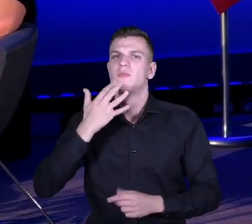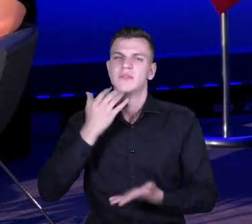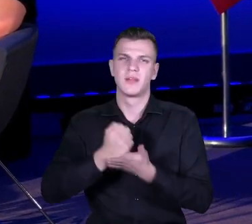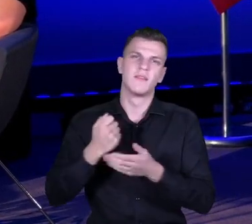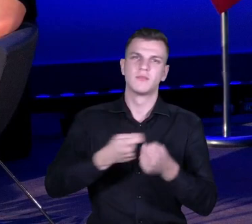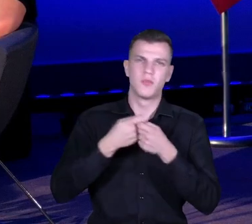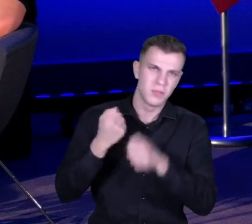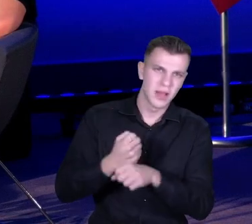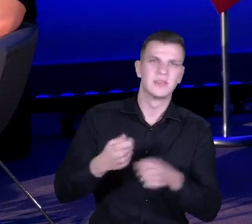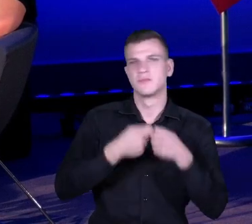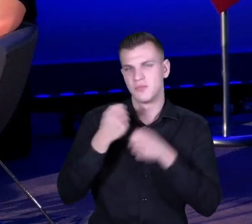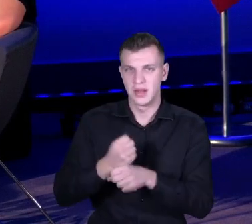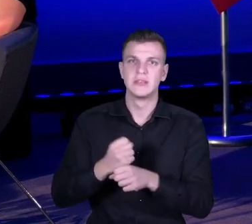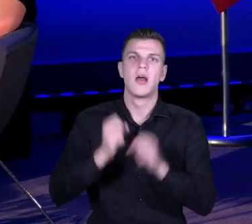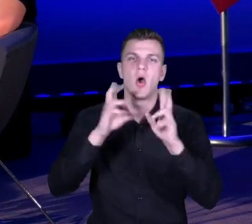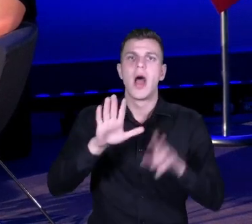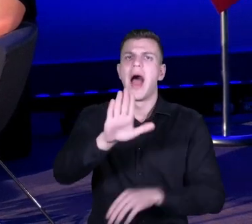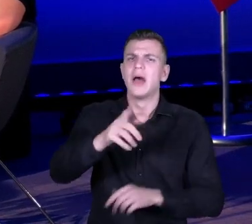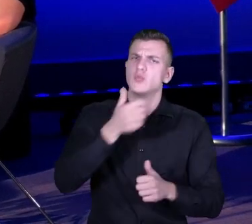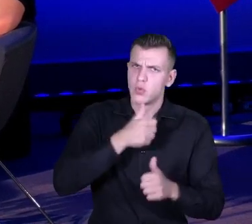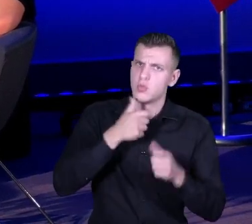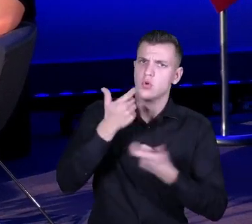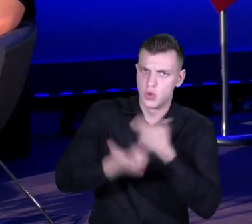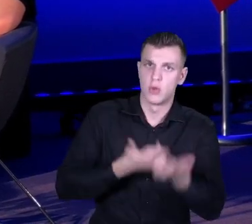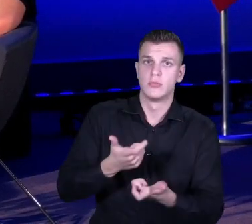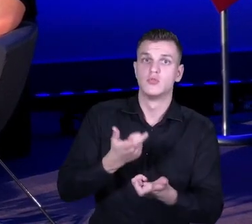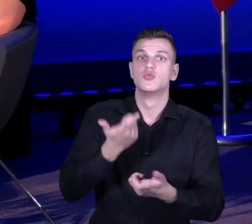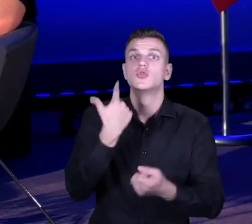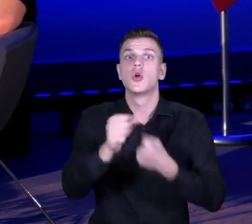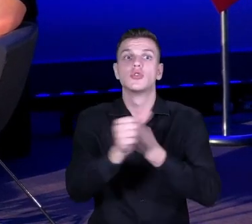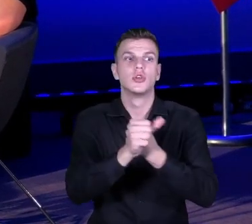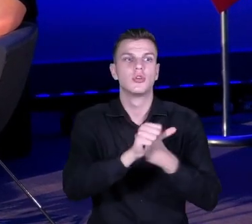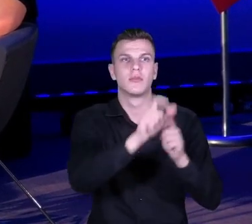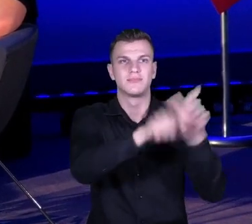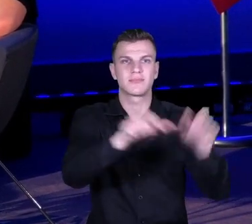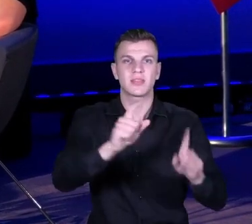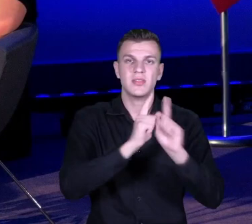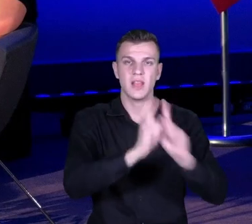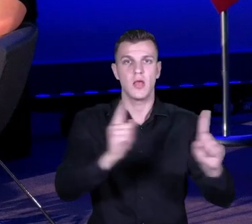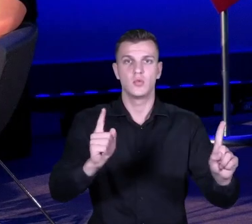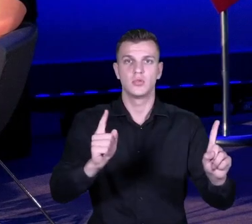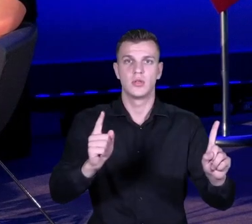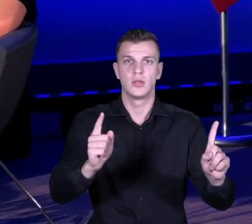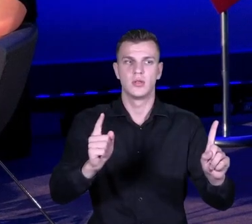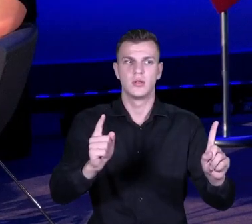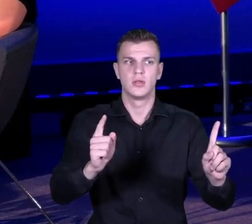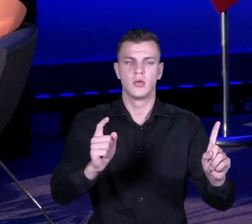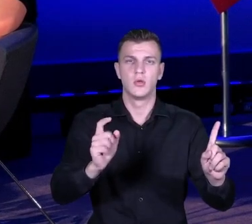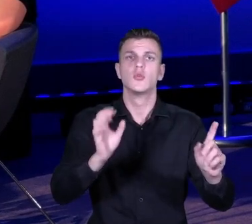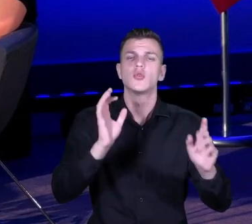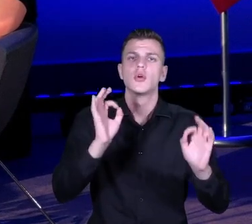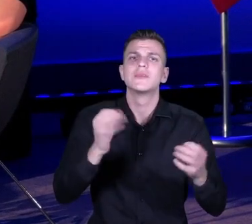współpraca, weź tu człowieku to zorganizuj, jak masz 160 nauczycieli, no to znaczy, jak ja mam to zrobić.